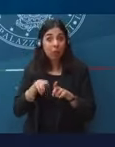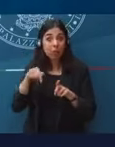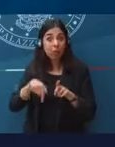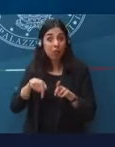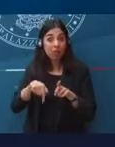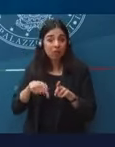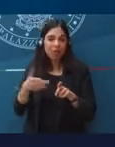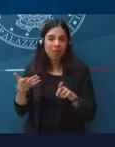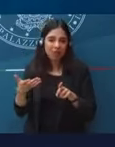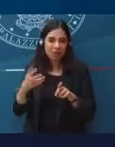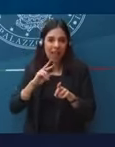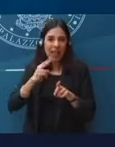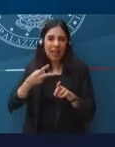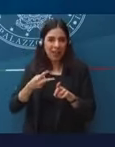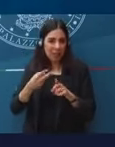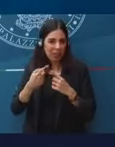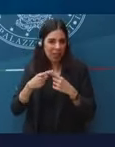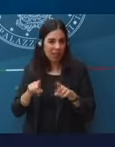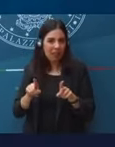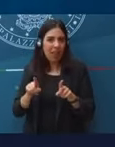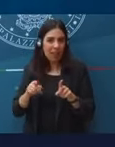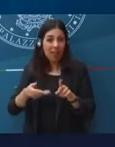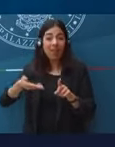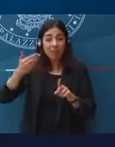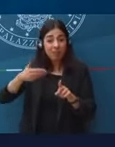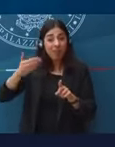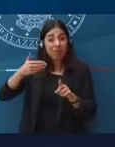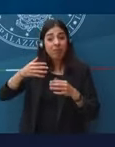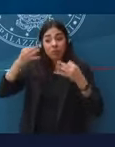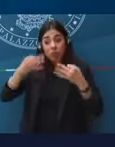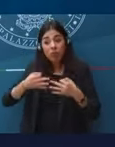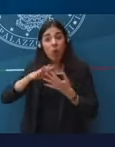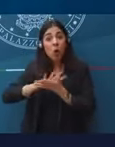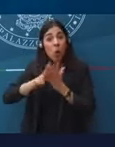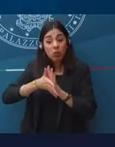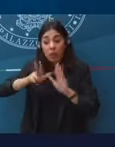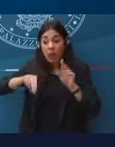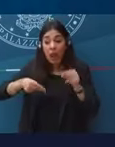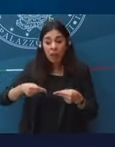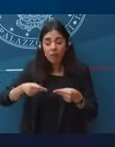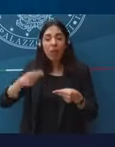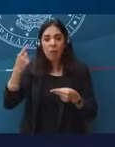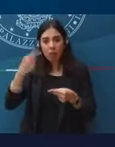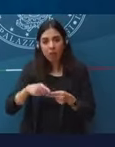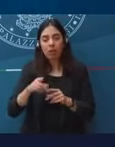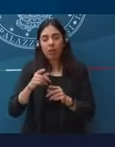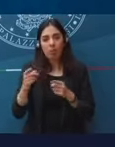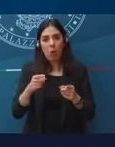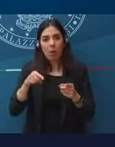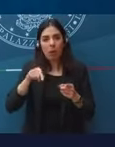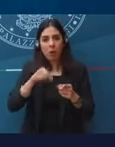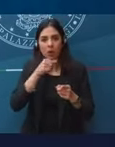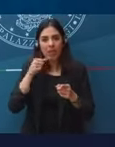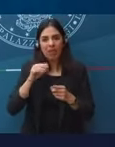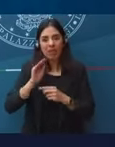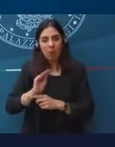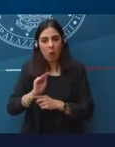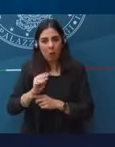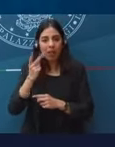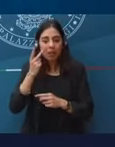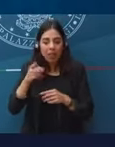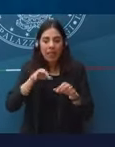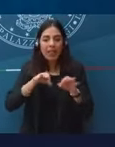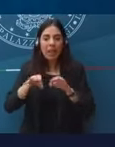meglio farcela al momento in cui furono fatti questi contratti, alla strategia contrattuale che c'era dietro,